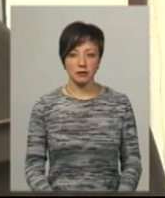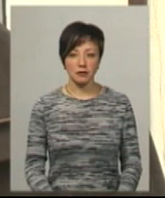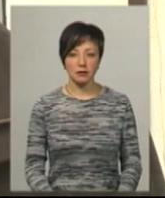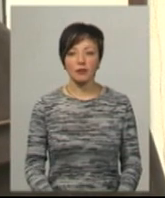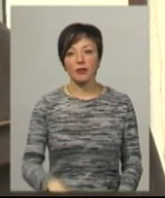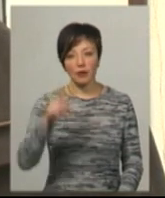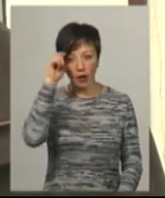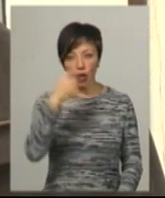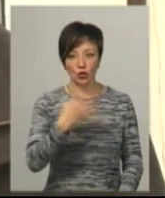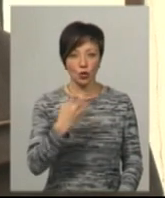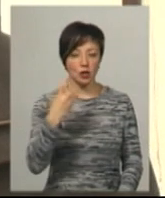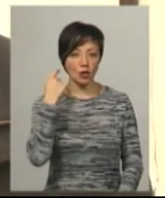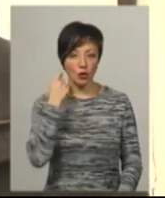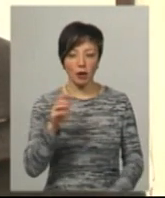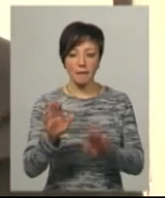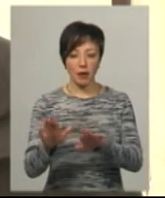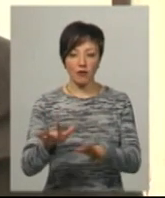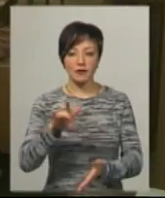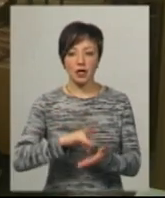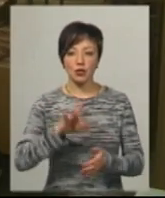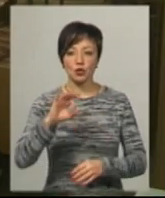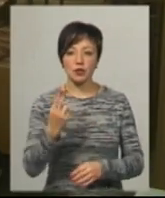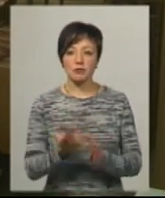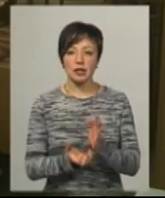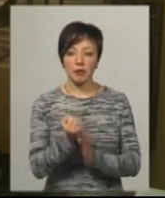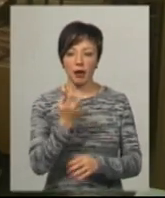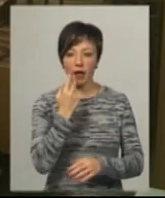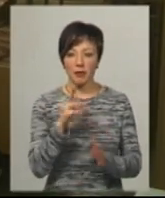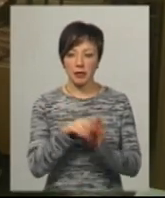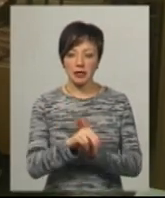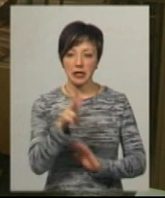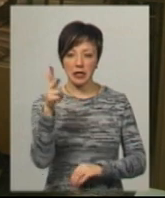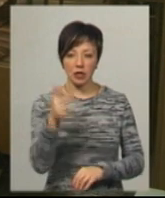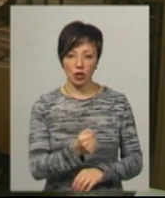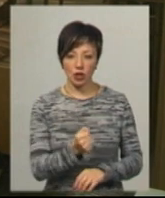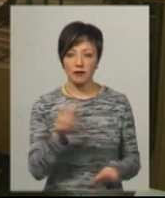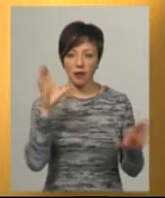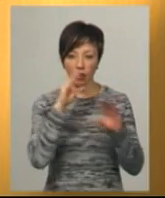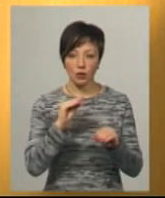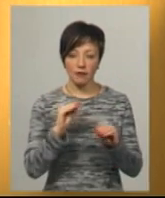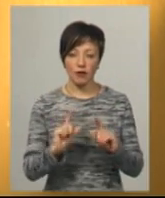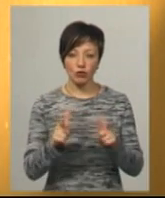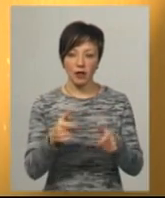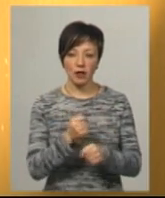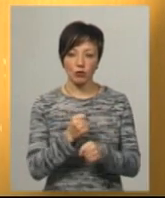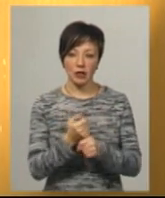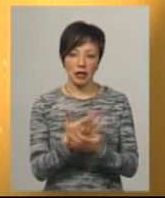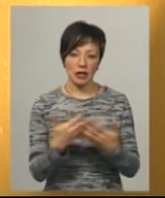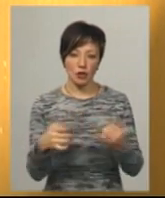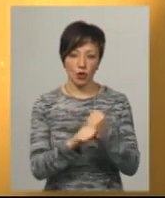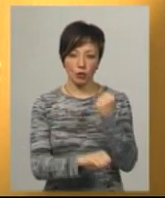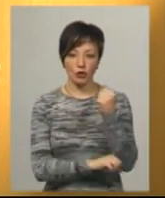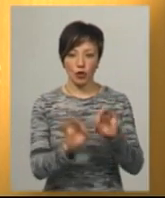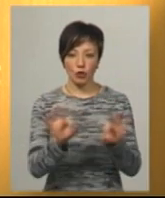Олександрові 43 роки. Перебуває у центрі соціальної підтримки та адаптації вже три тижні. Видалося влаштуватись на роботу різноробочим,